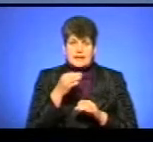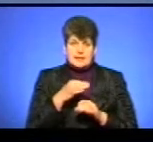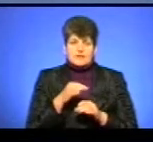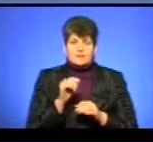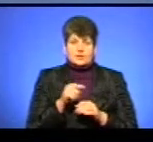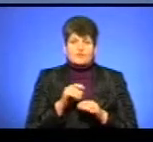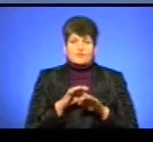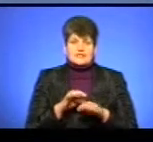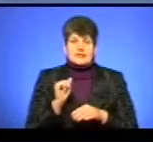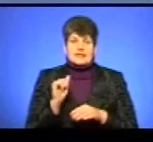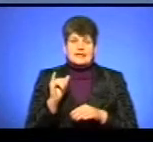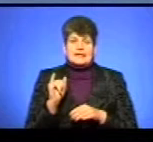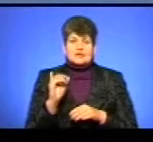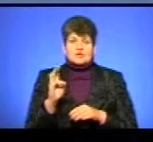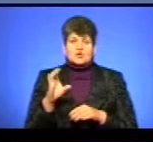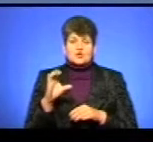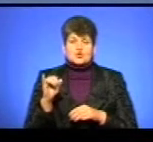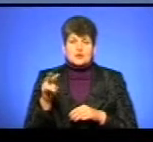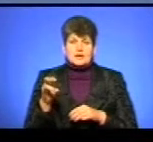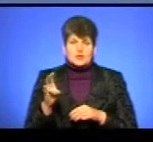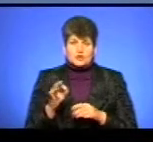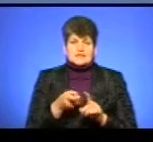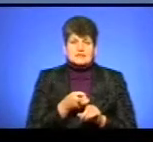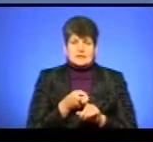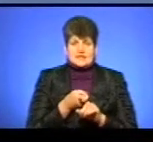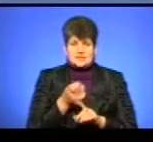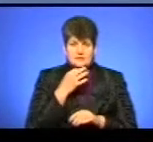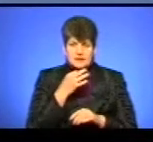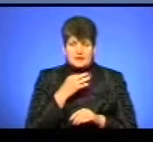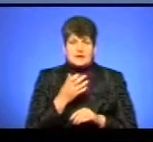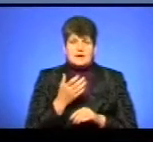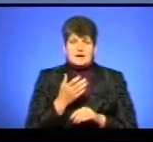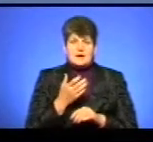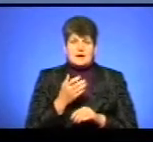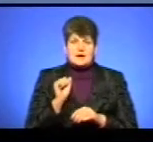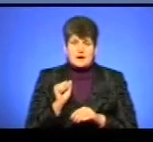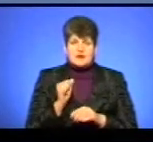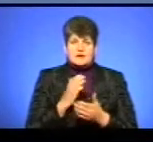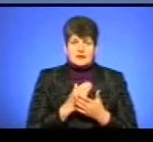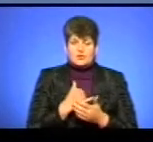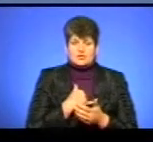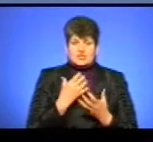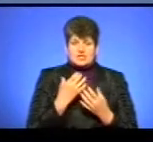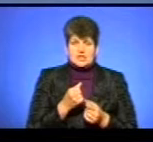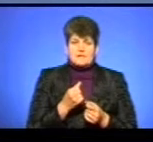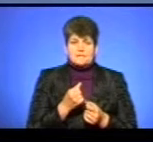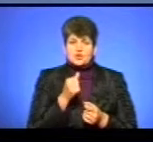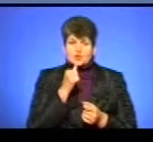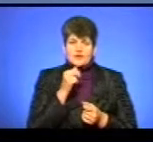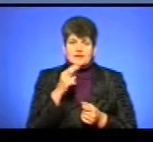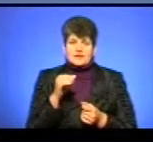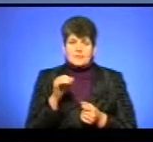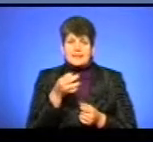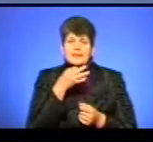інсулінозалежним пацієнтам, тобто закупівля інсуліні, препаратів інсуліну. А є в нас ще цукровий діабет